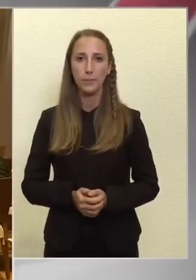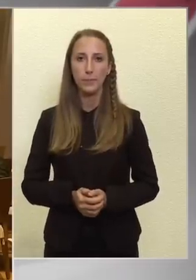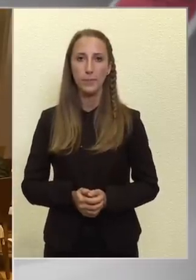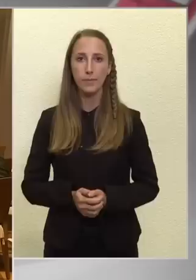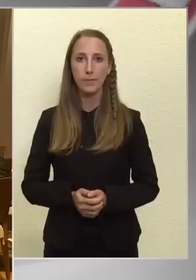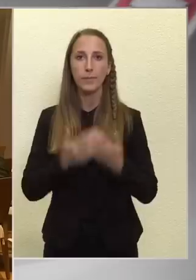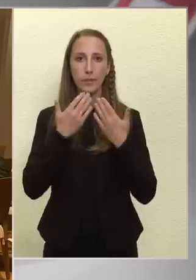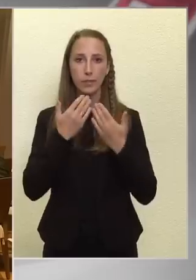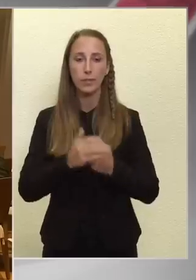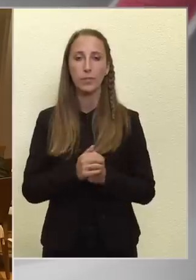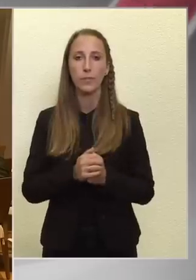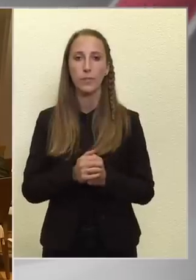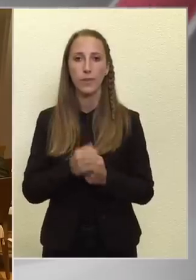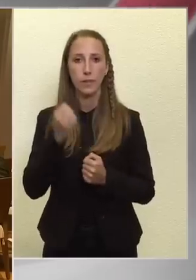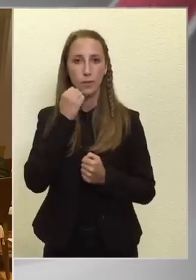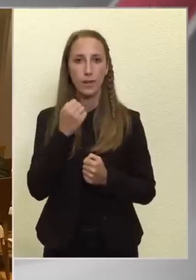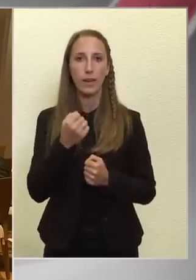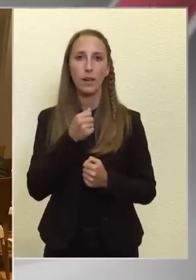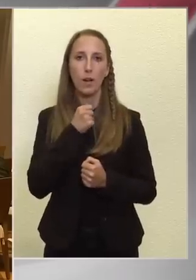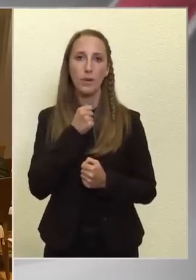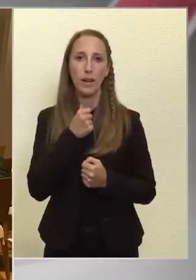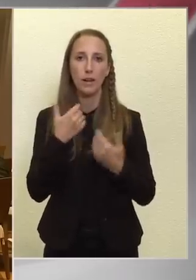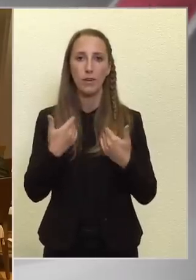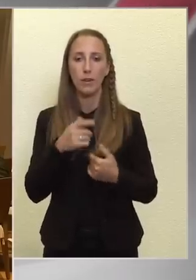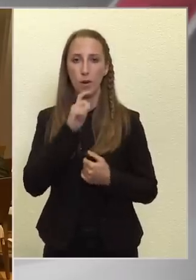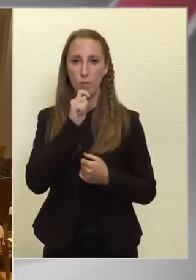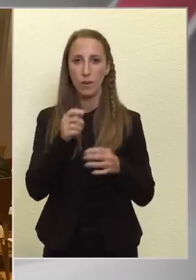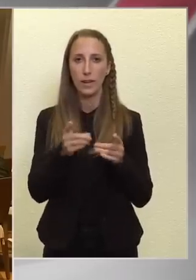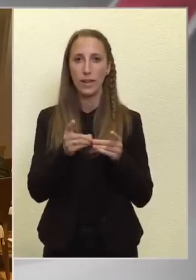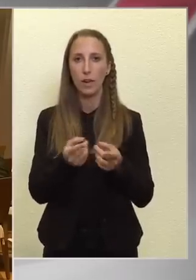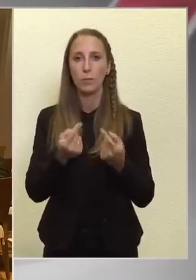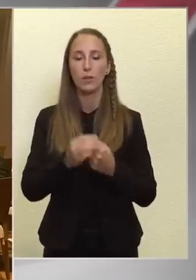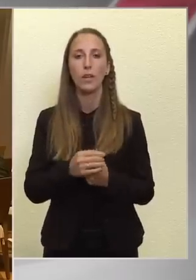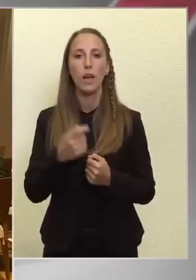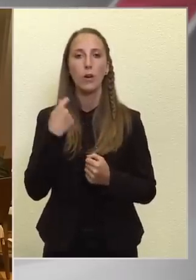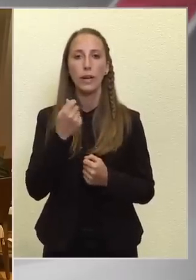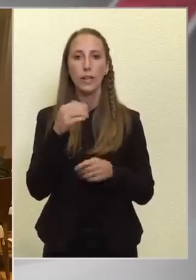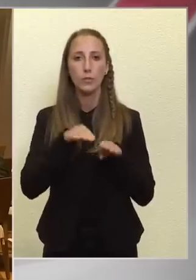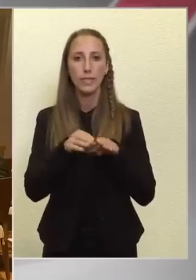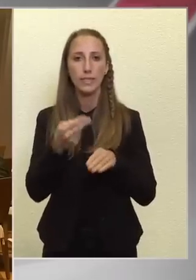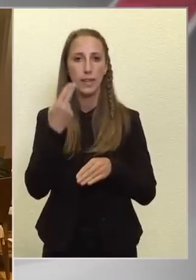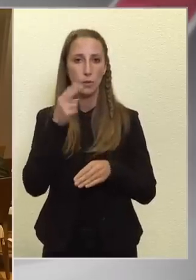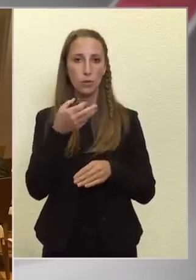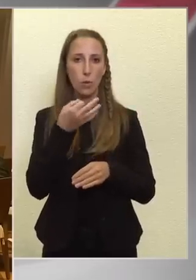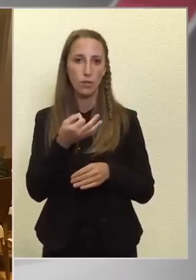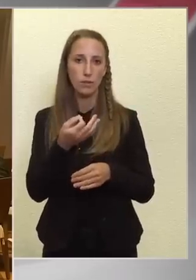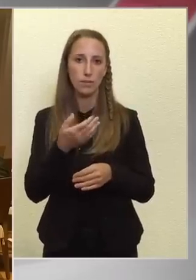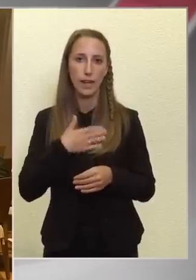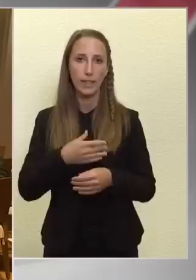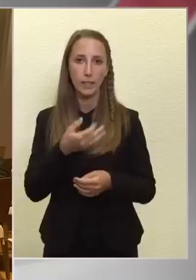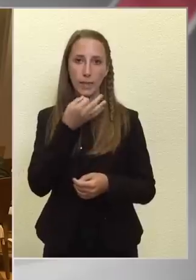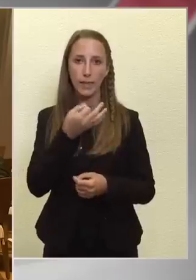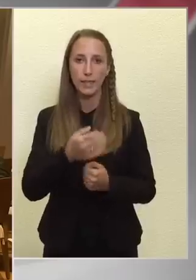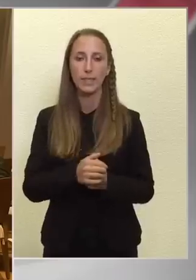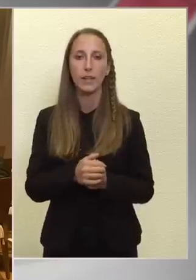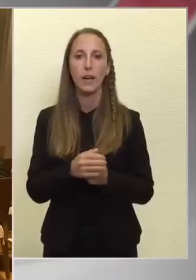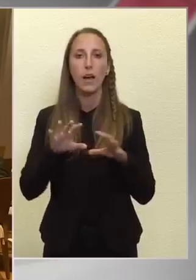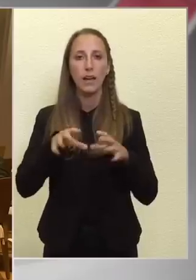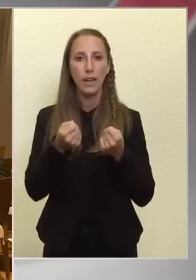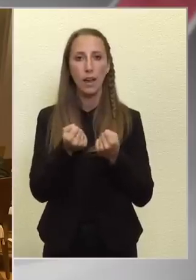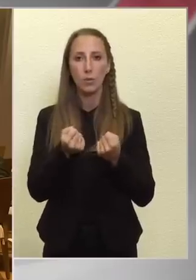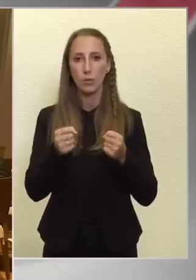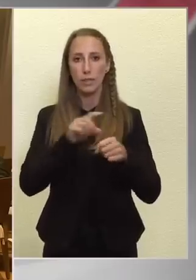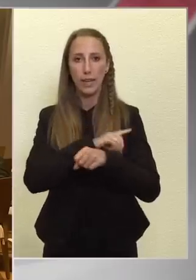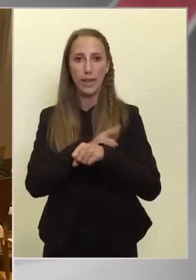Köszönöm. Vilánd Gabriela vagyok a Magyar Hírlapta. Gulyás miniszter úrta szeretném kérdezni, hogy a kialakult